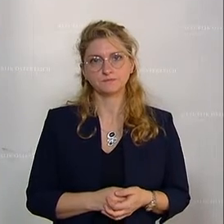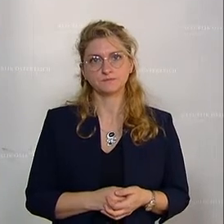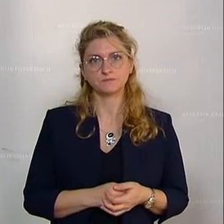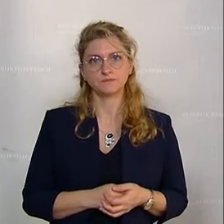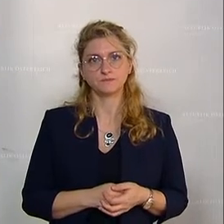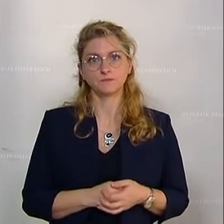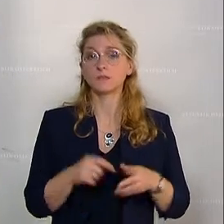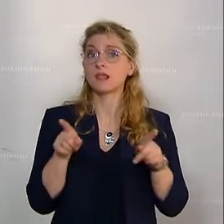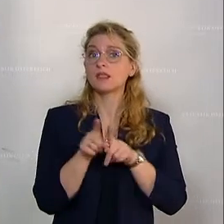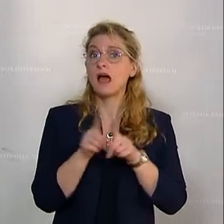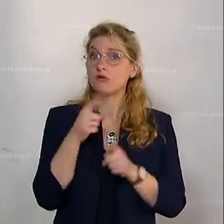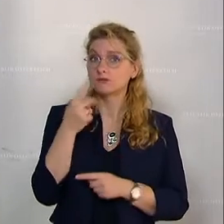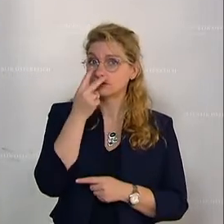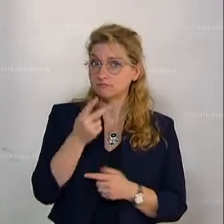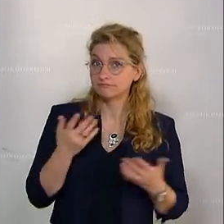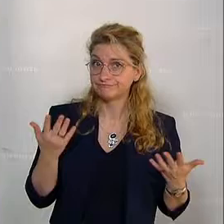Wir sehen,